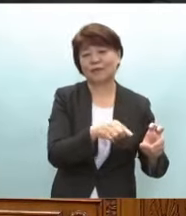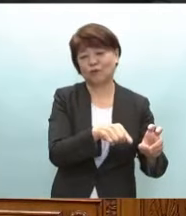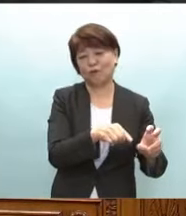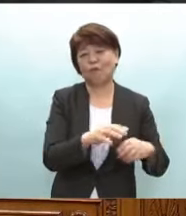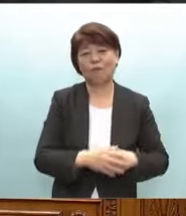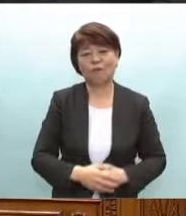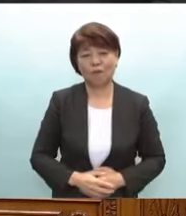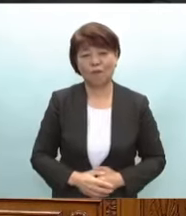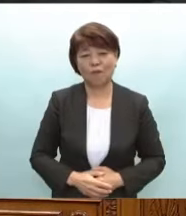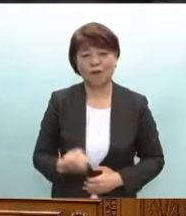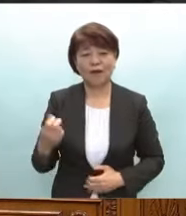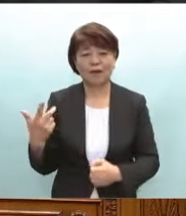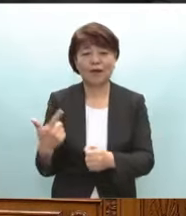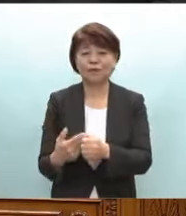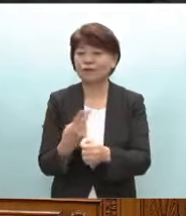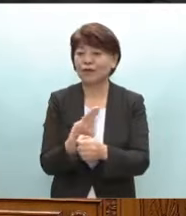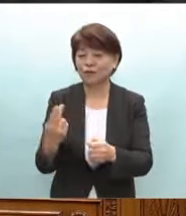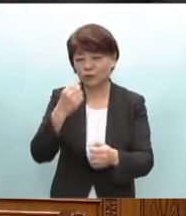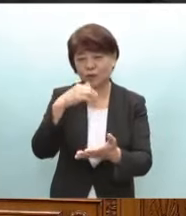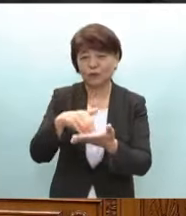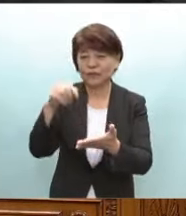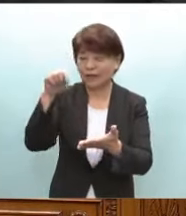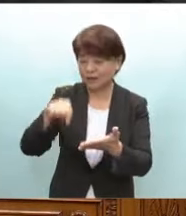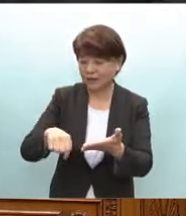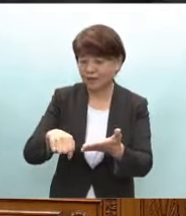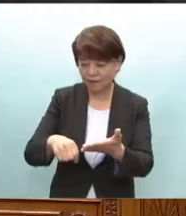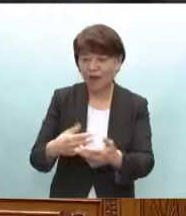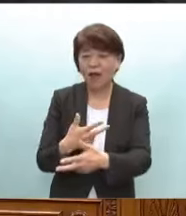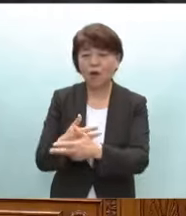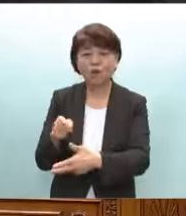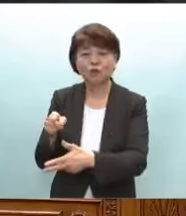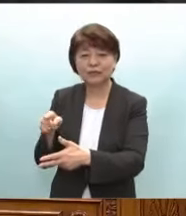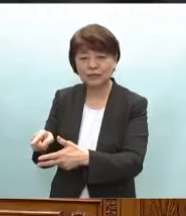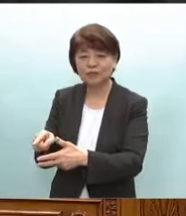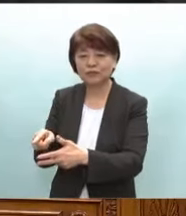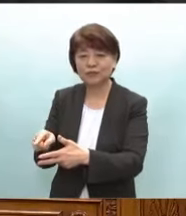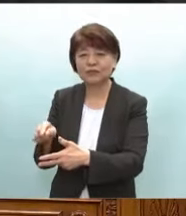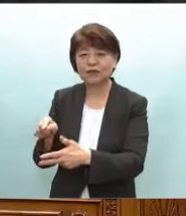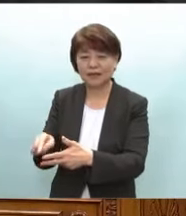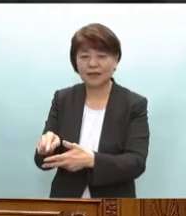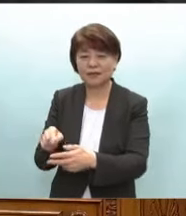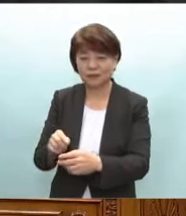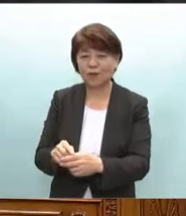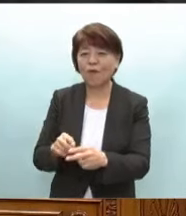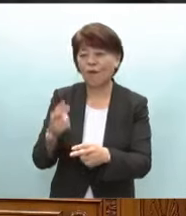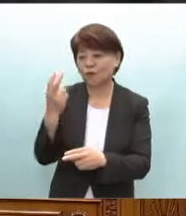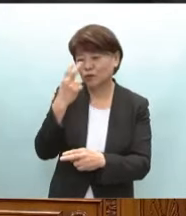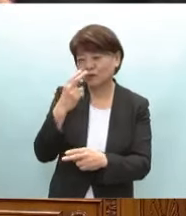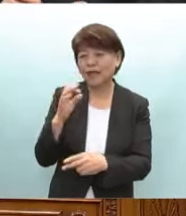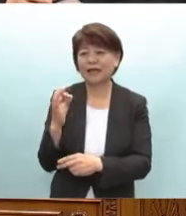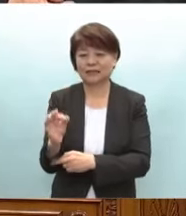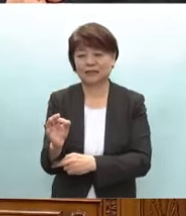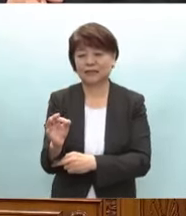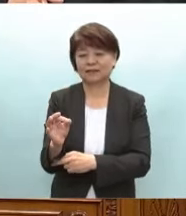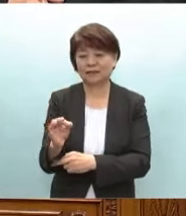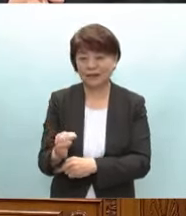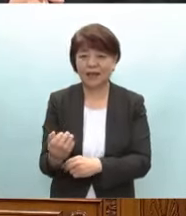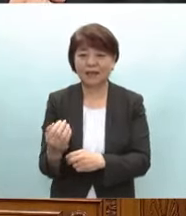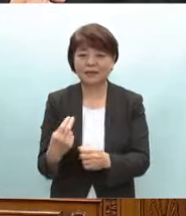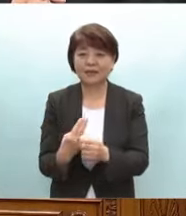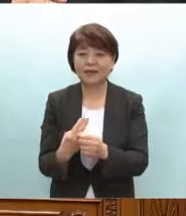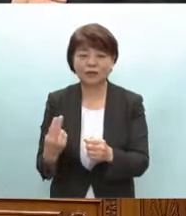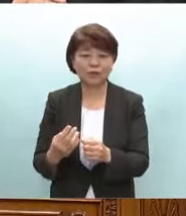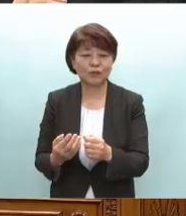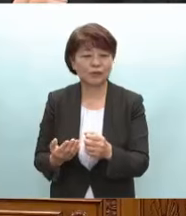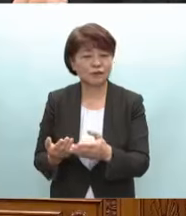令和6年度予算案には北陸新幹線の鶴ヶ伊勢の整備に向けた調査費として前年度比2億円増